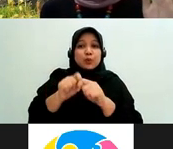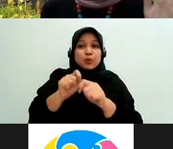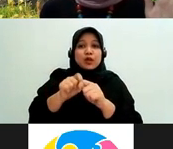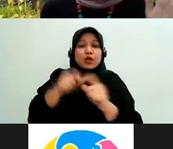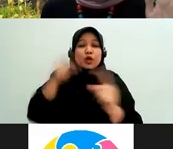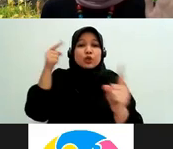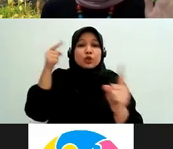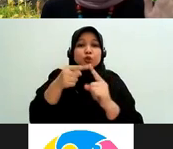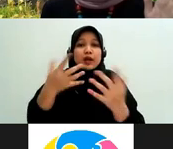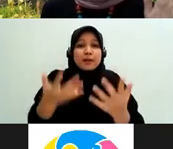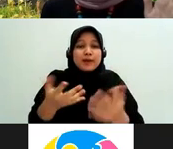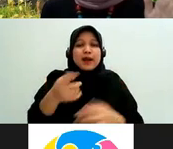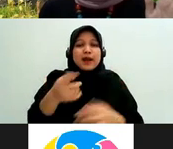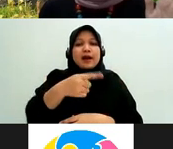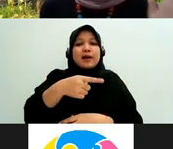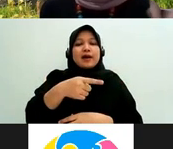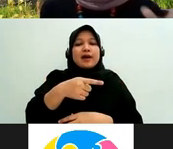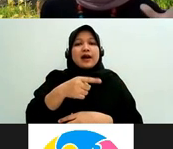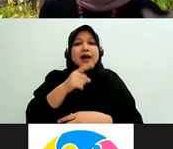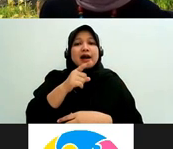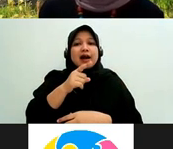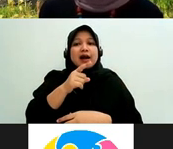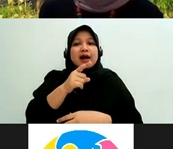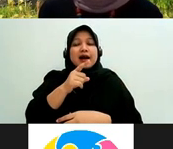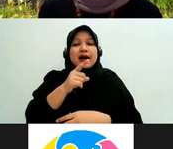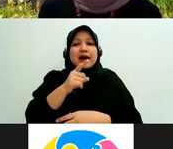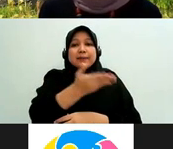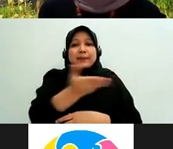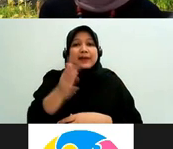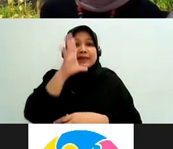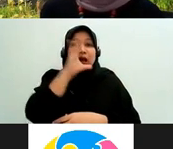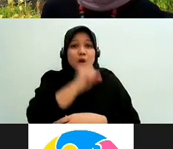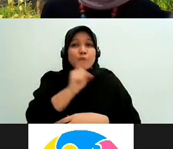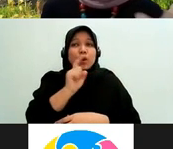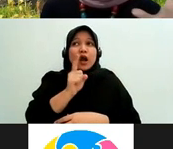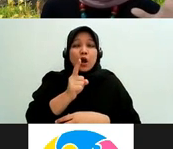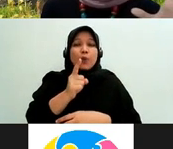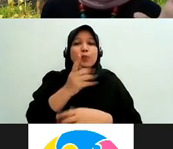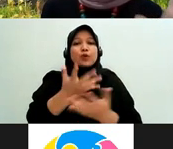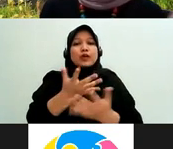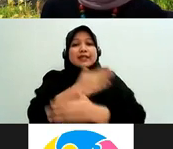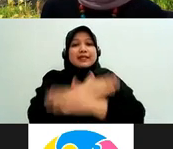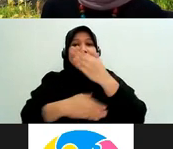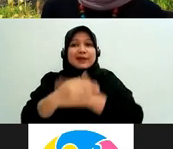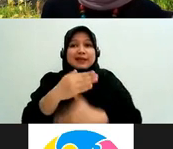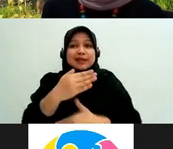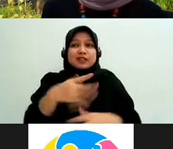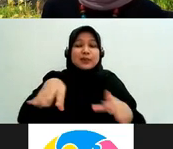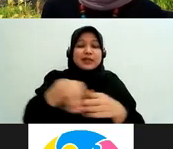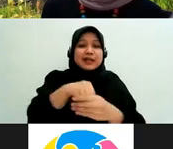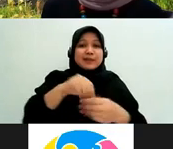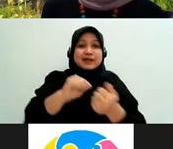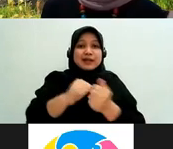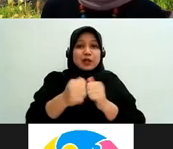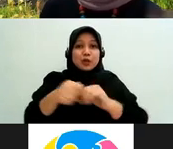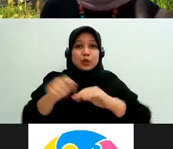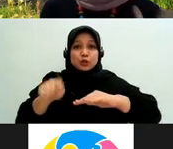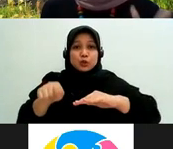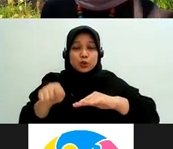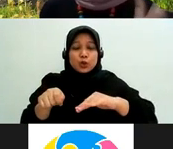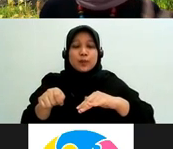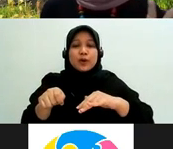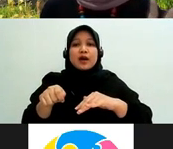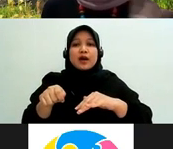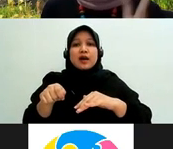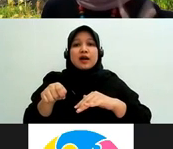difabel itu berhadapan dengan hukum dalam jenis perkara tertentu maka kedudukan sebagai pihak apa saja